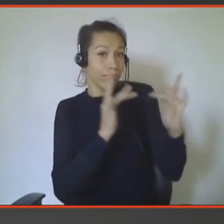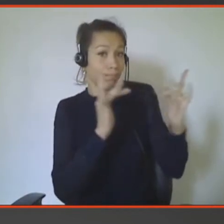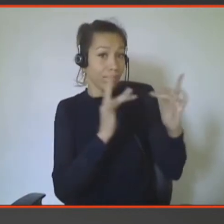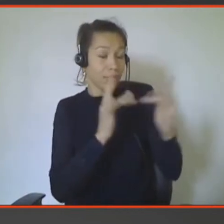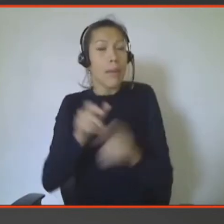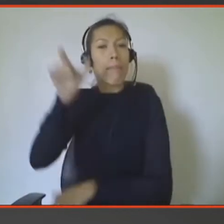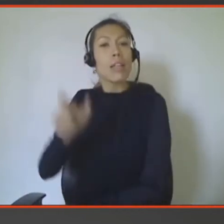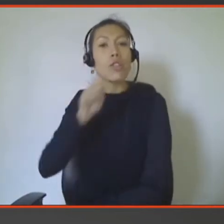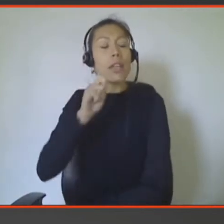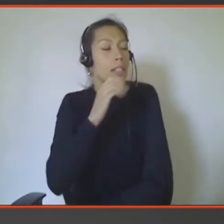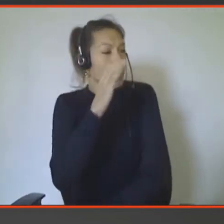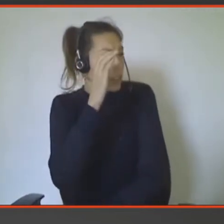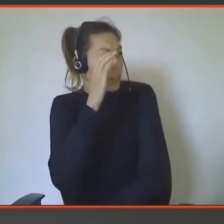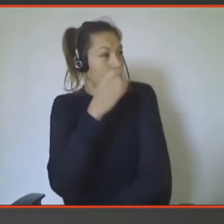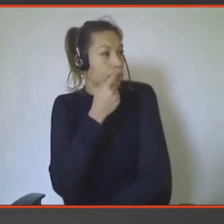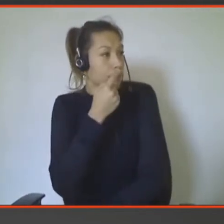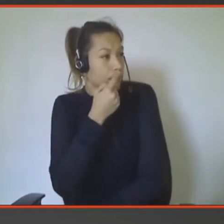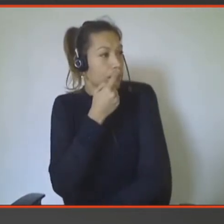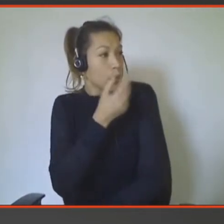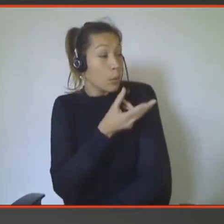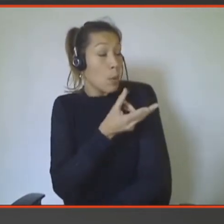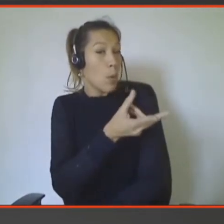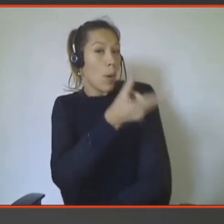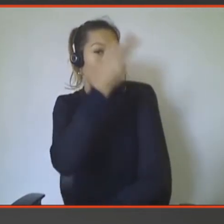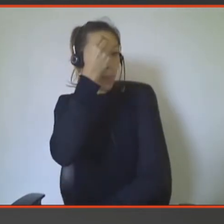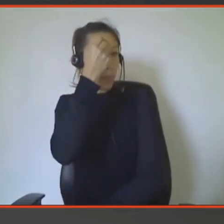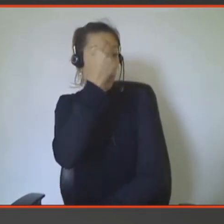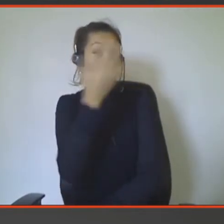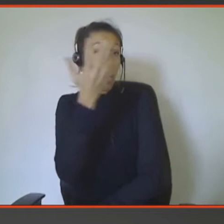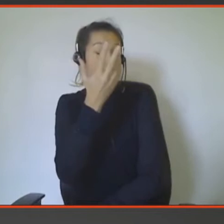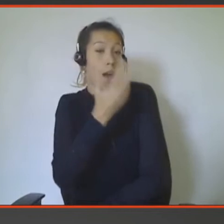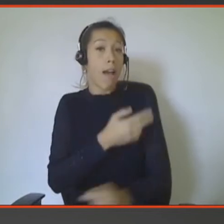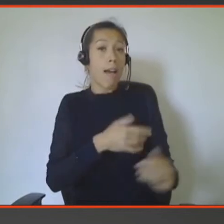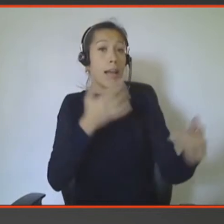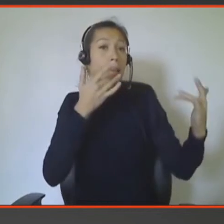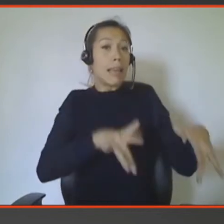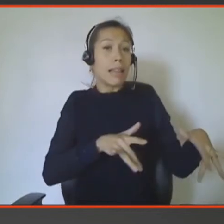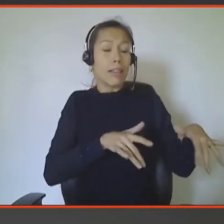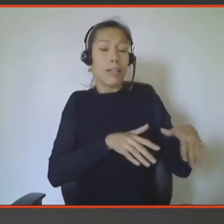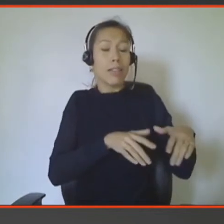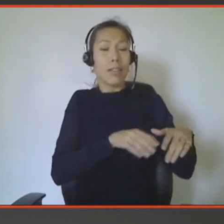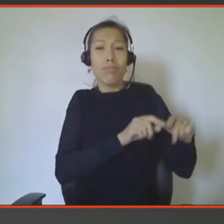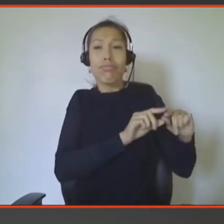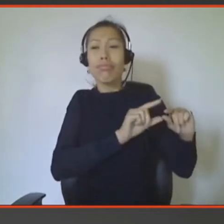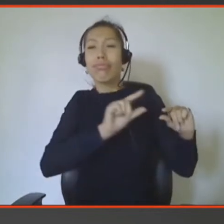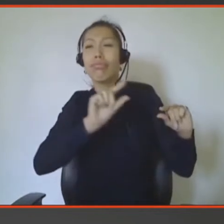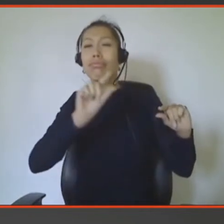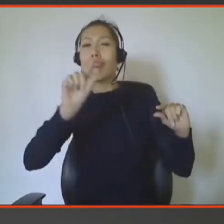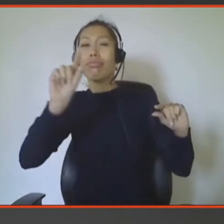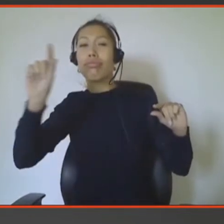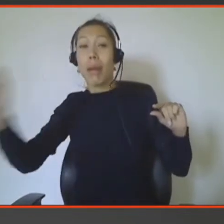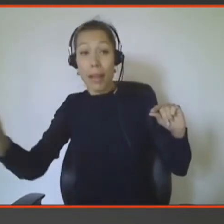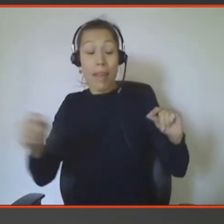sentiments les plus terribles dans ces situations-là, c'est qu'en fait, la famille a un sentiment d'impuissance incroyable.